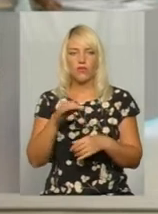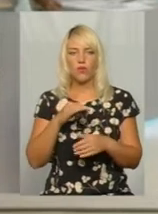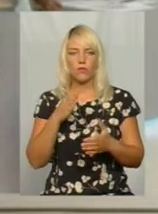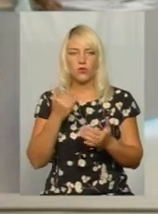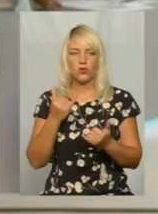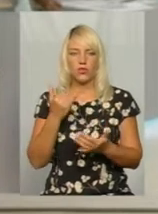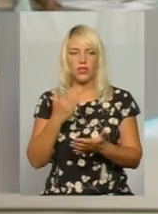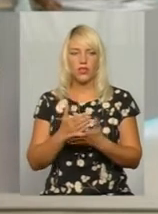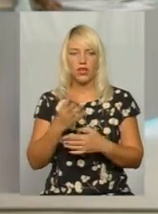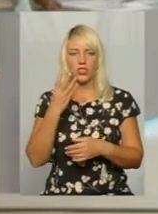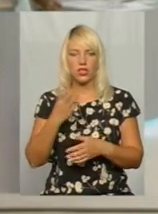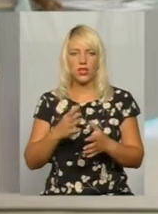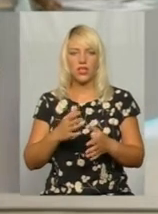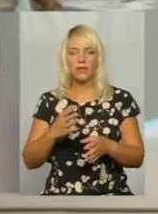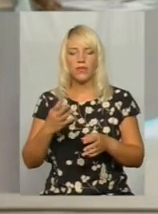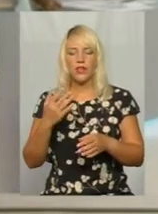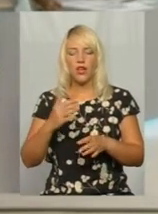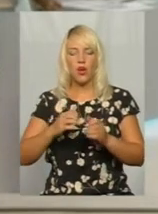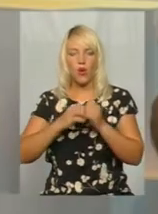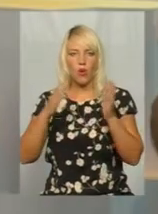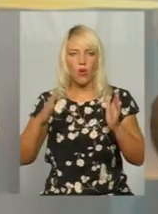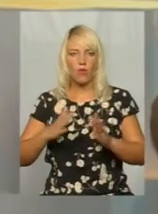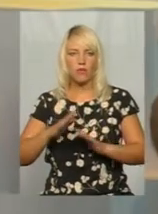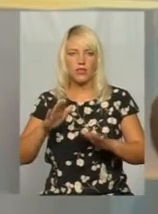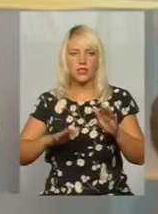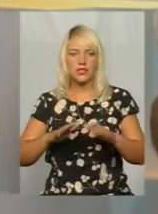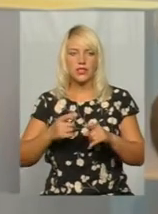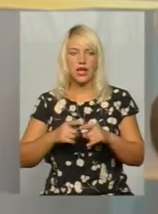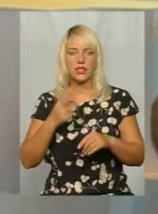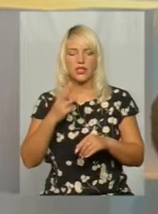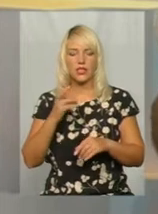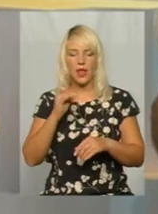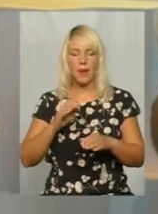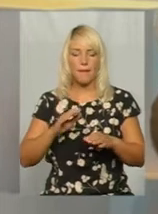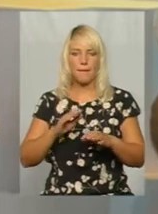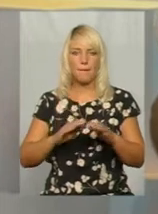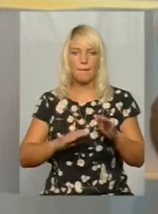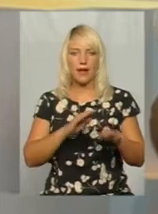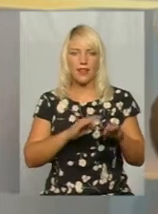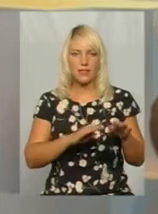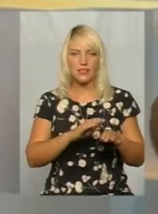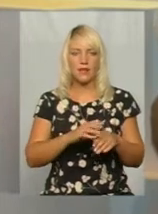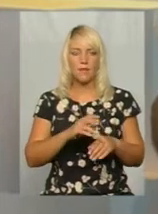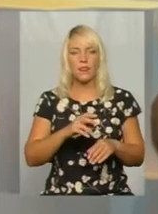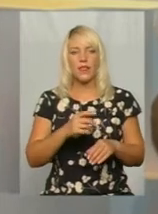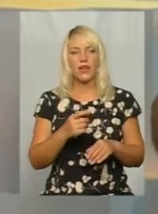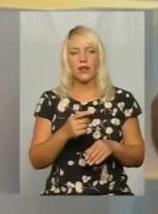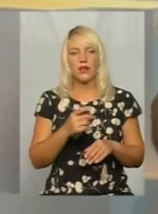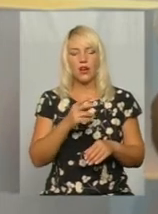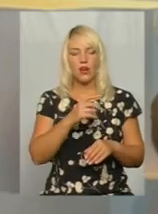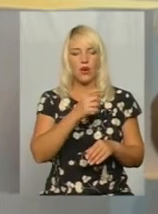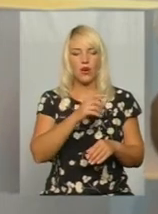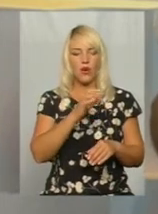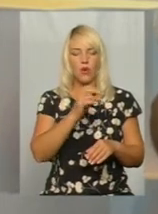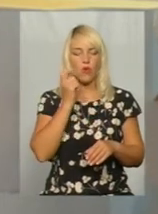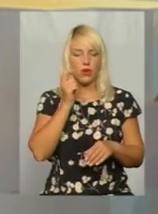є чотири габаритно-вагові комплекси, три на балансі «Укртрансбезпеки» і один на балансі «Обла Тодора», який